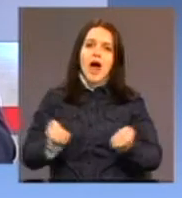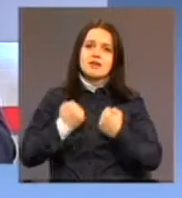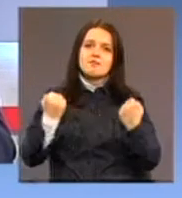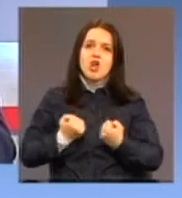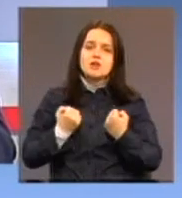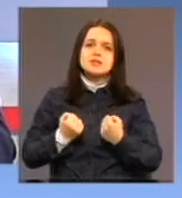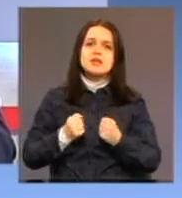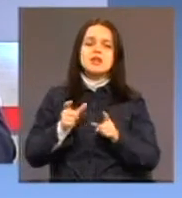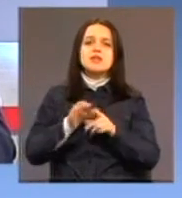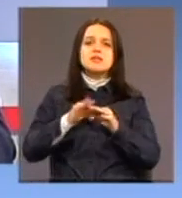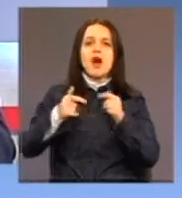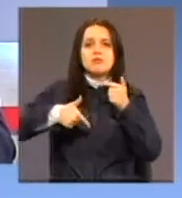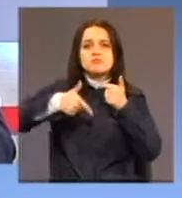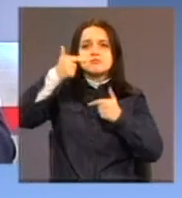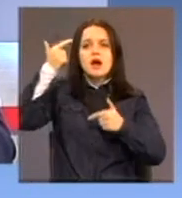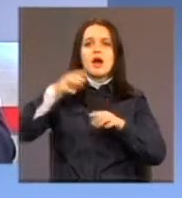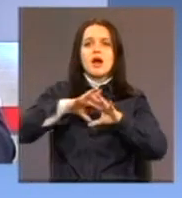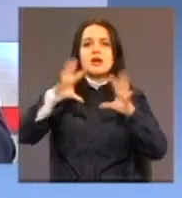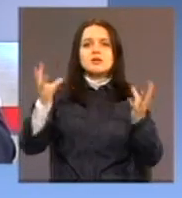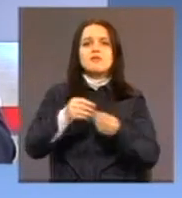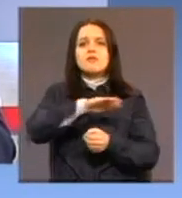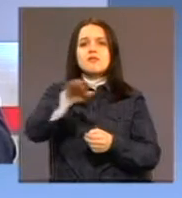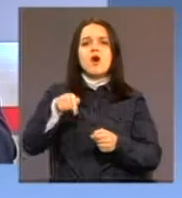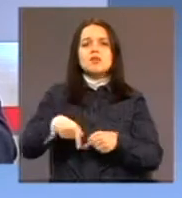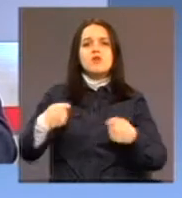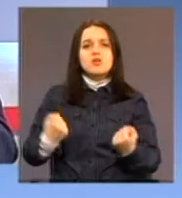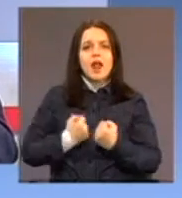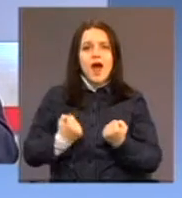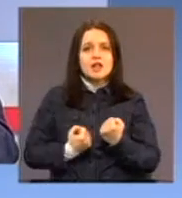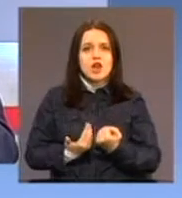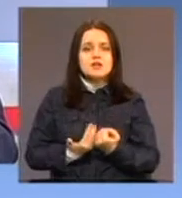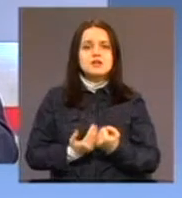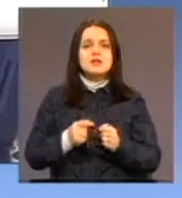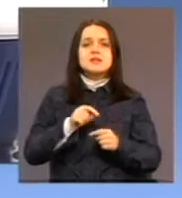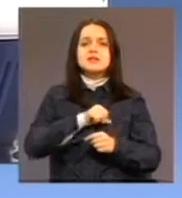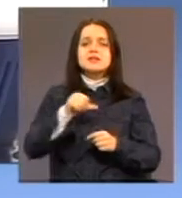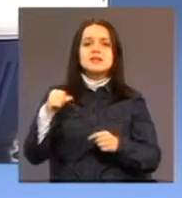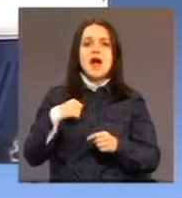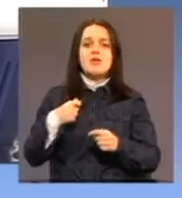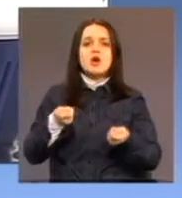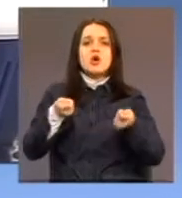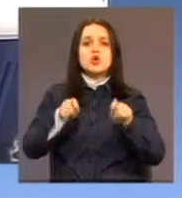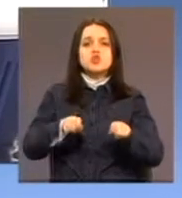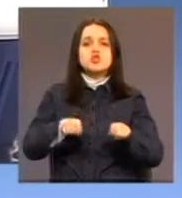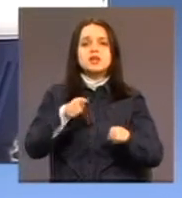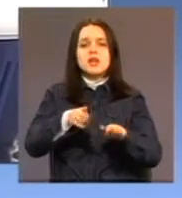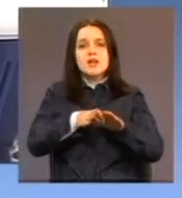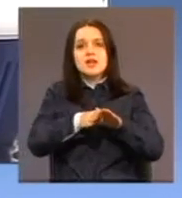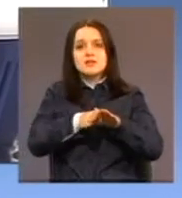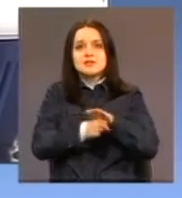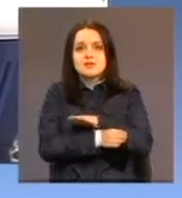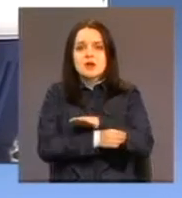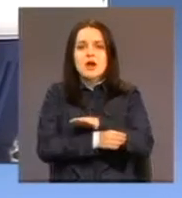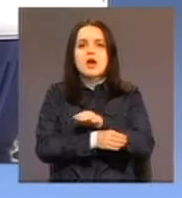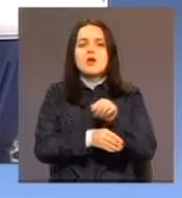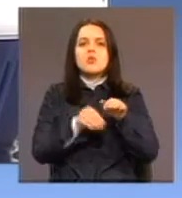sensibilizaciju ukupne javnosti, jer sam ključ stigmatizacije leži u tome